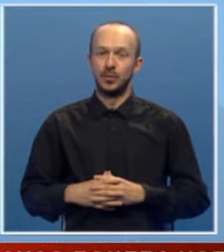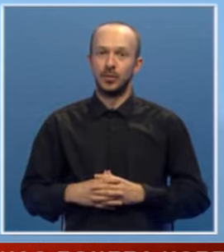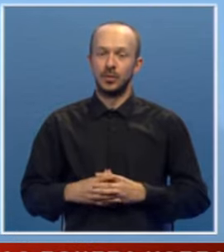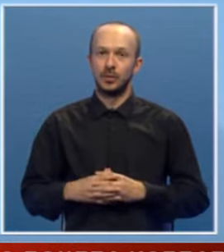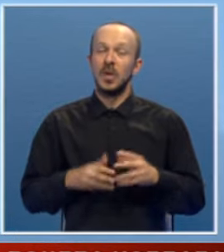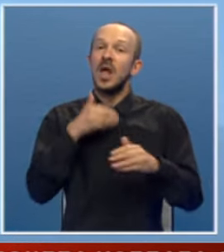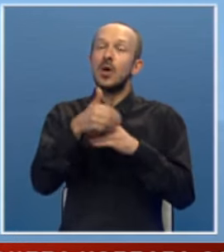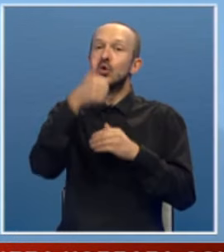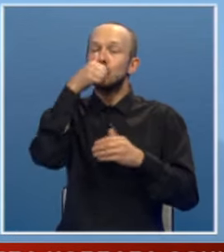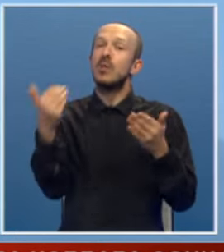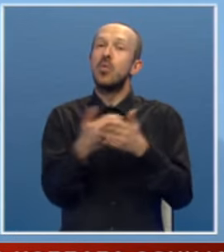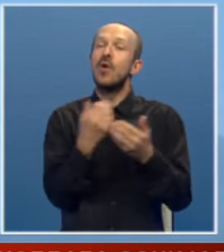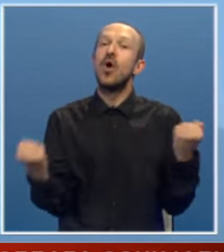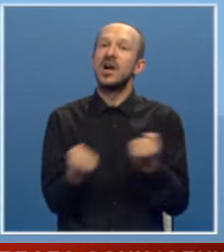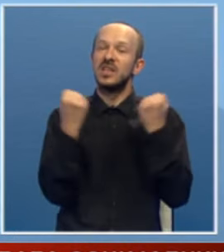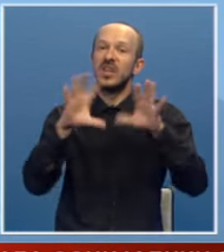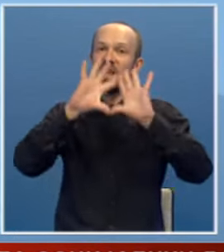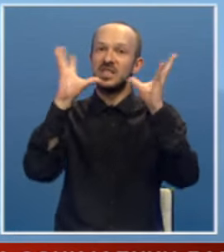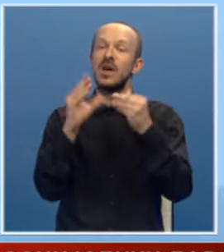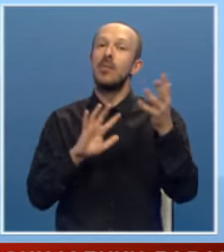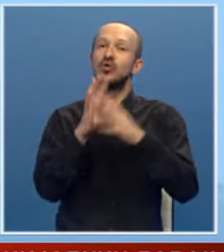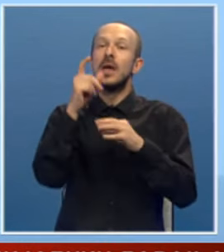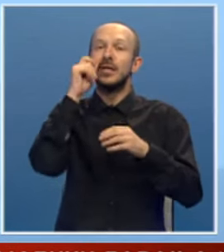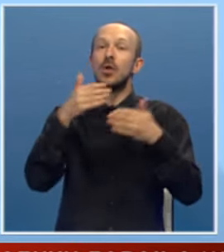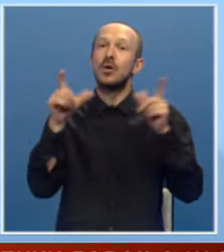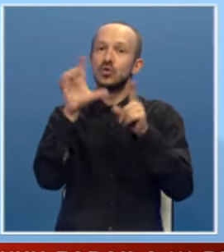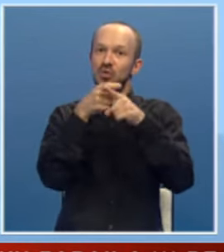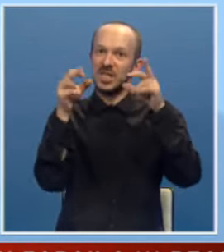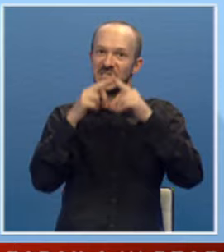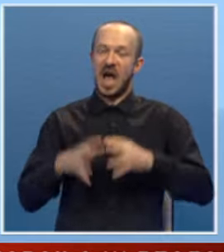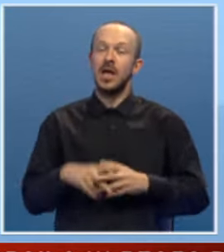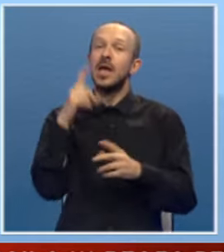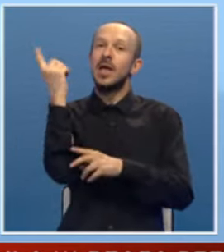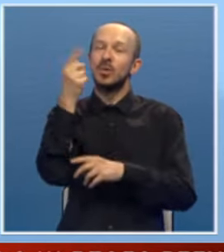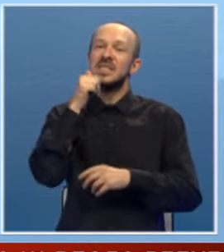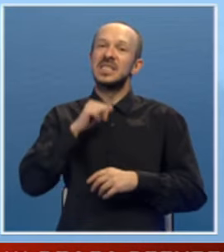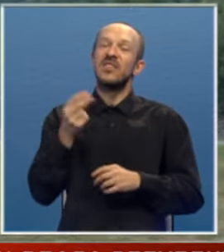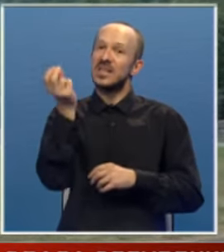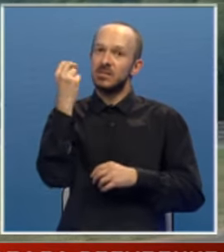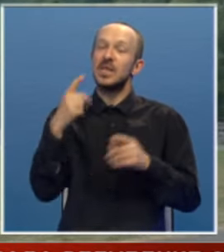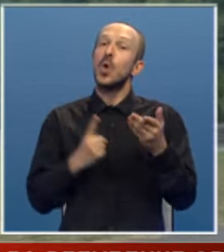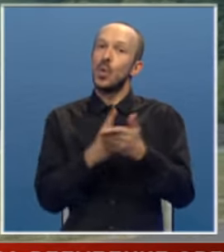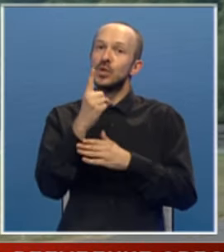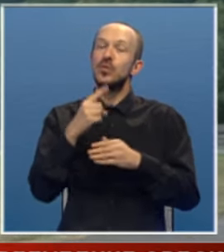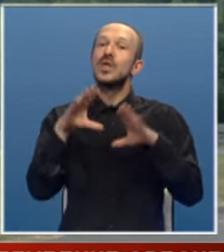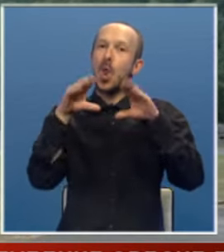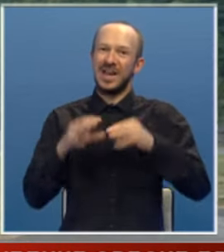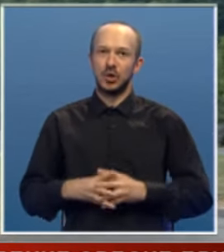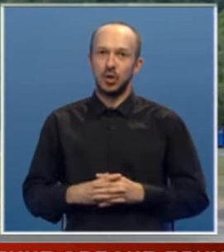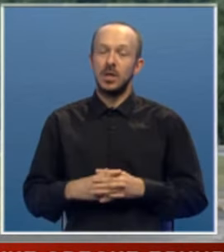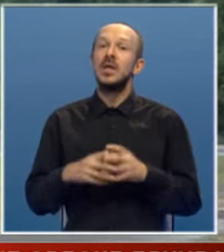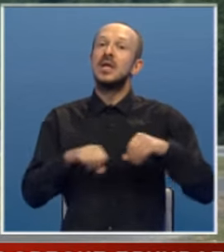Nakon što su ponovo aktivirana sva požarišta u Nacionalnom parku Sutijska, Helikopterski servis Srpske uspio i da lokalisuje.